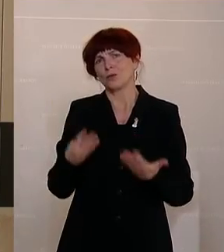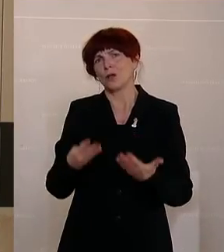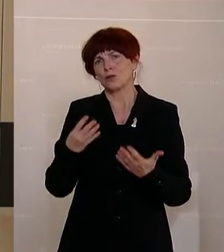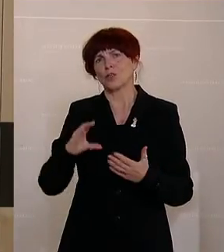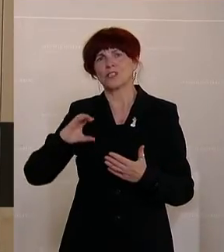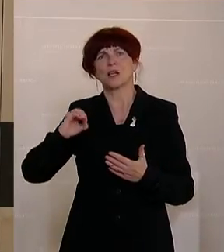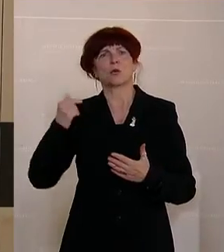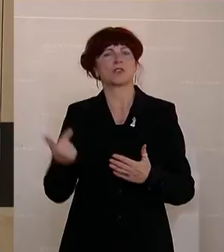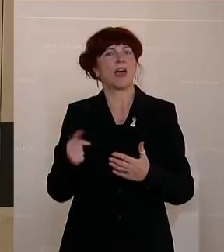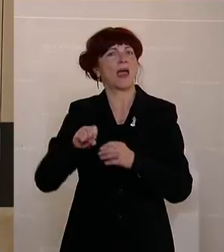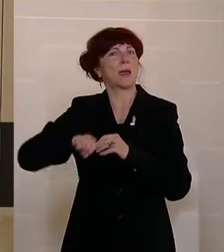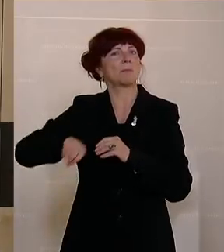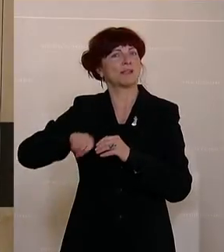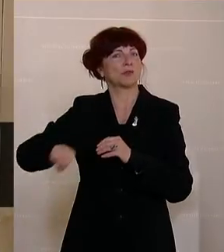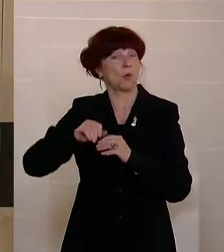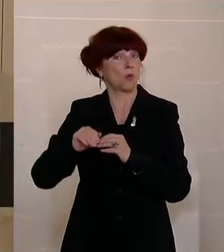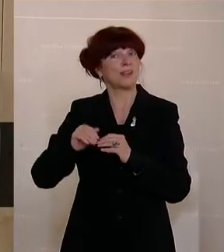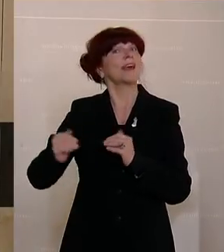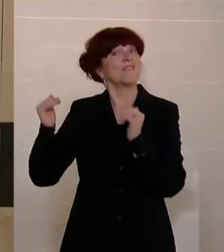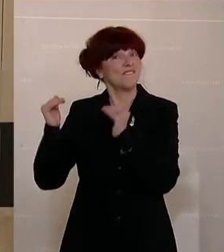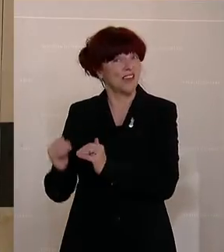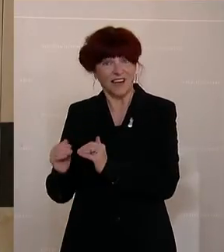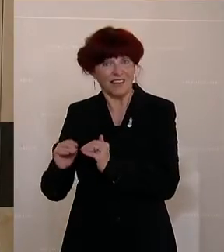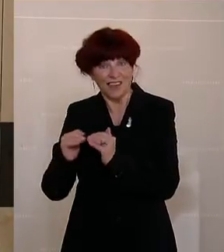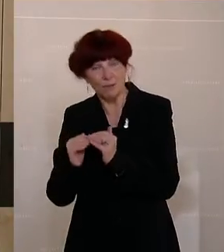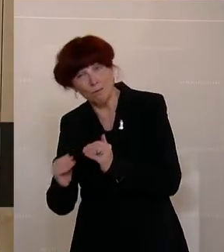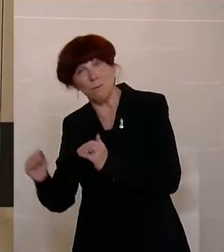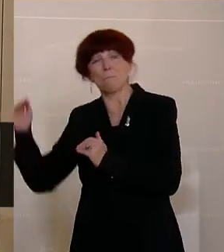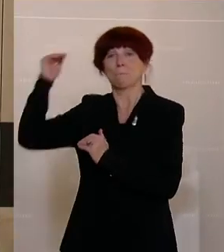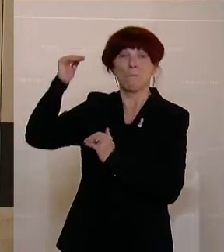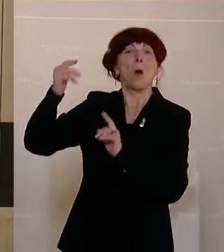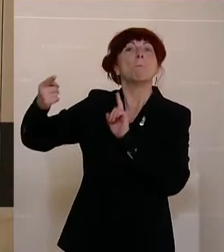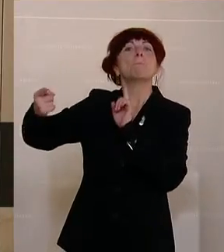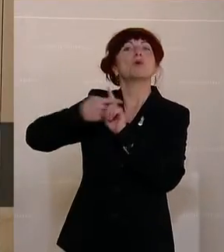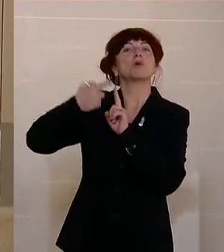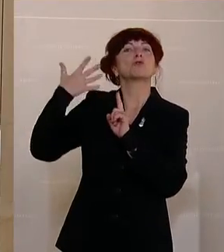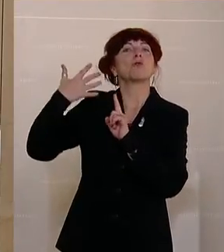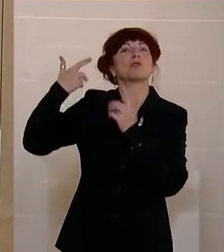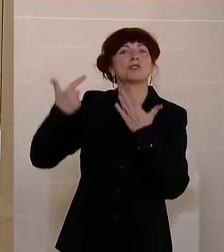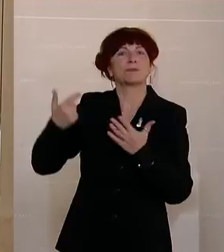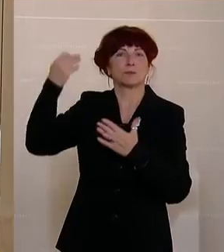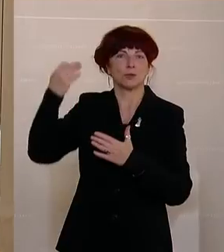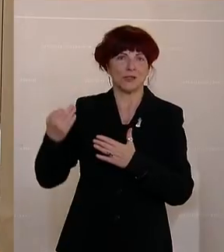zu sinken um 75 Prozent gestiegen. Das heißt, wir haben hier eine komplett falsche Entwicklung